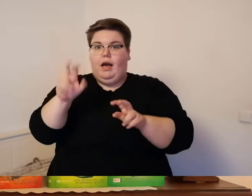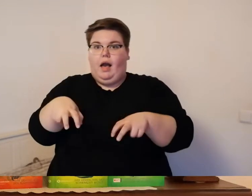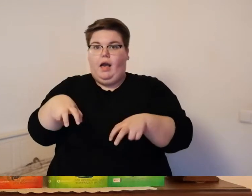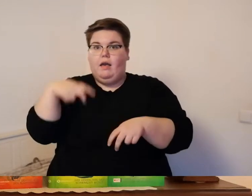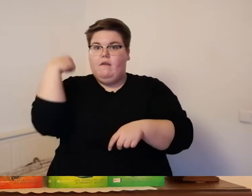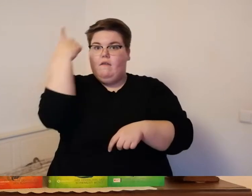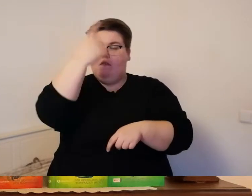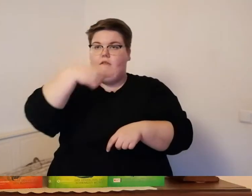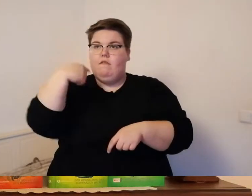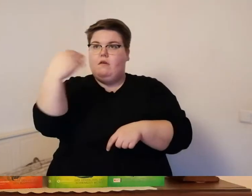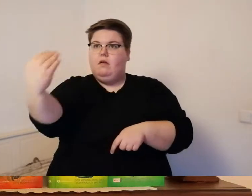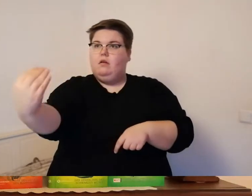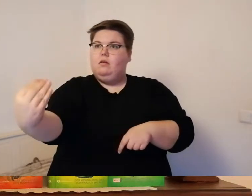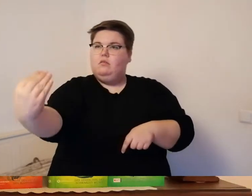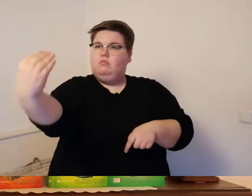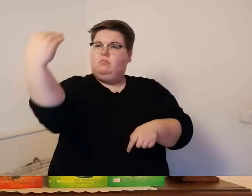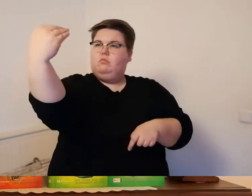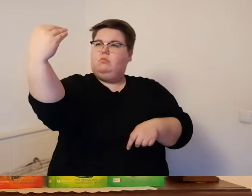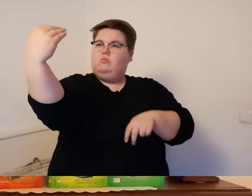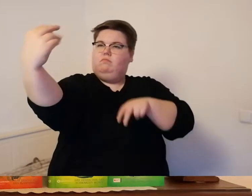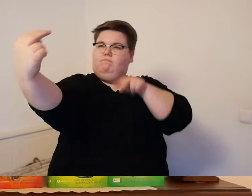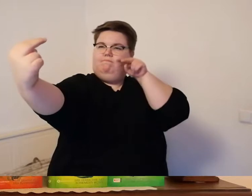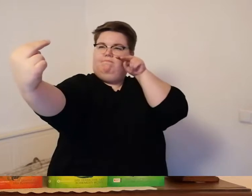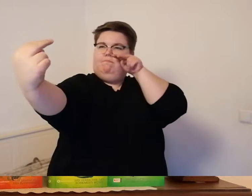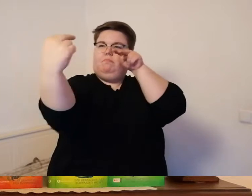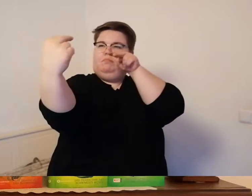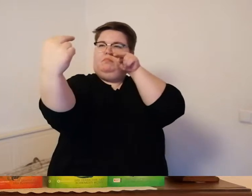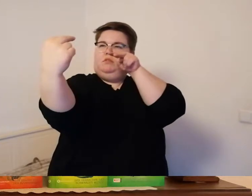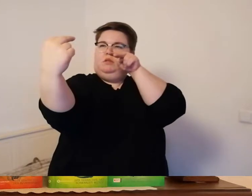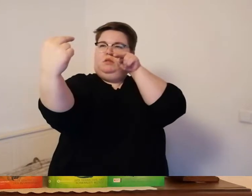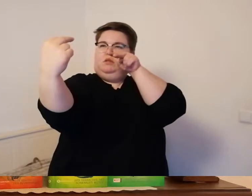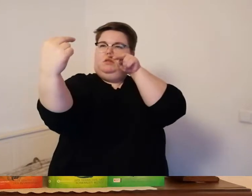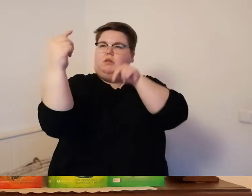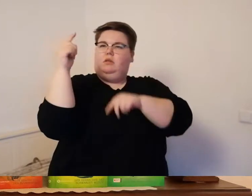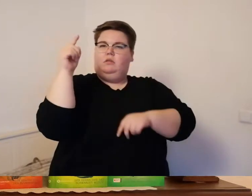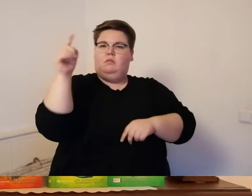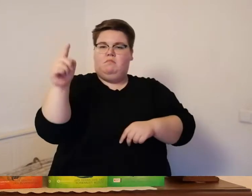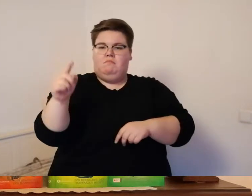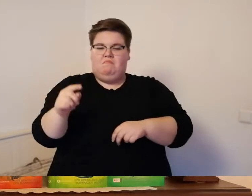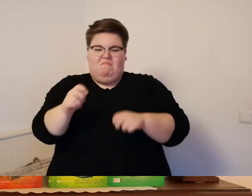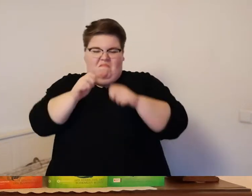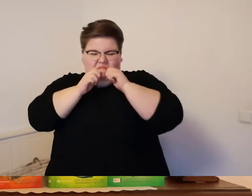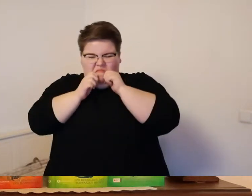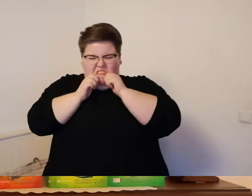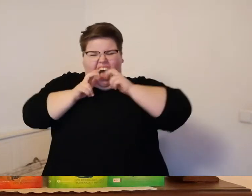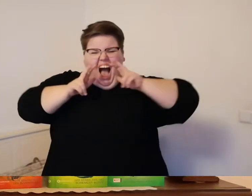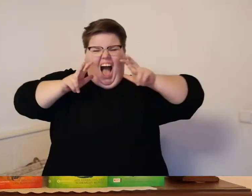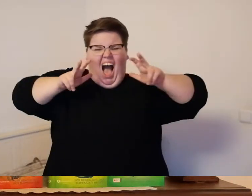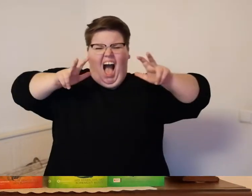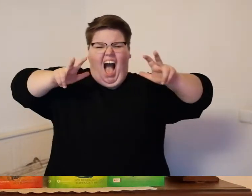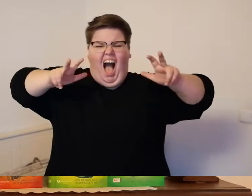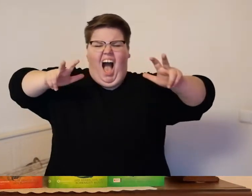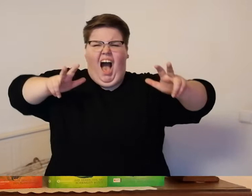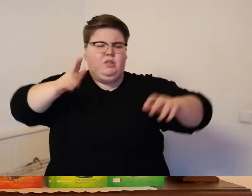und die scharfen augen entdeckten den eindringling sofort der riesige monstervogel stieß einen schrei aus der